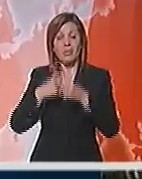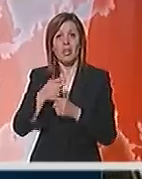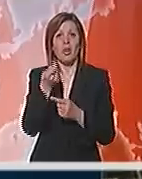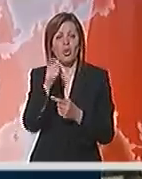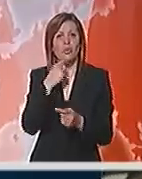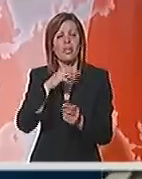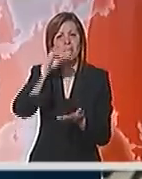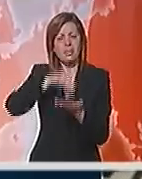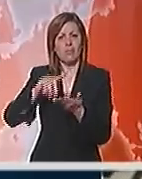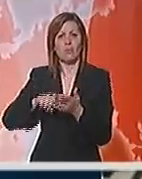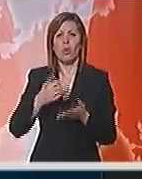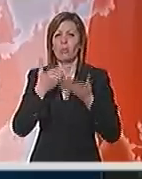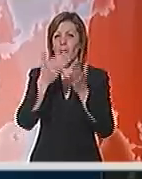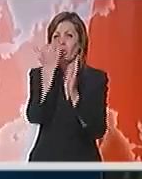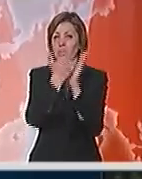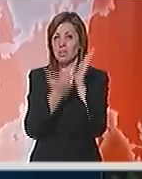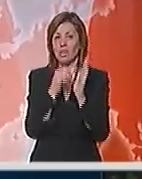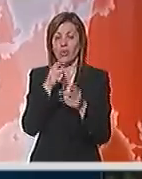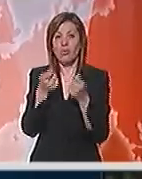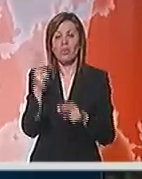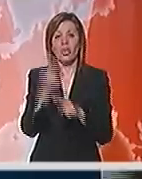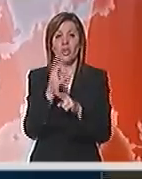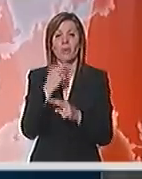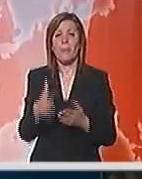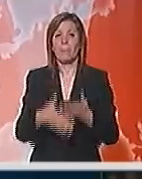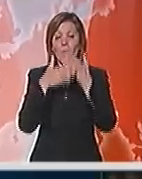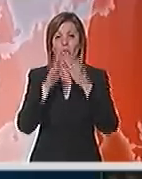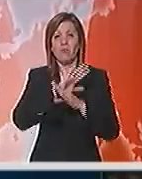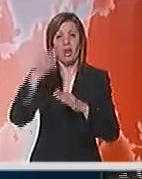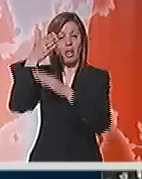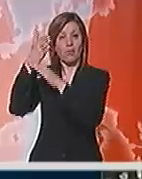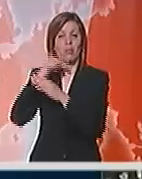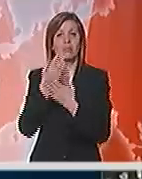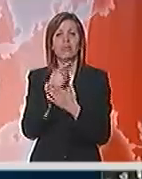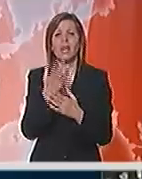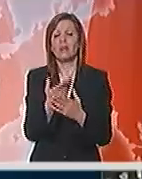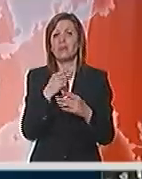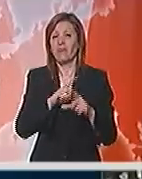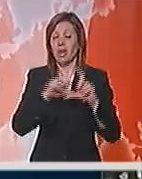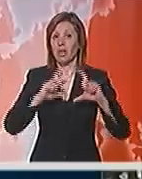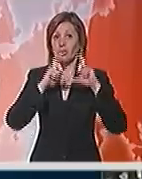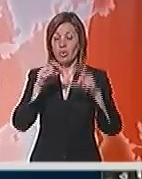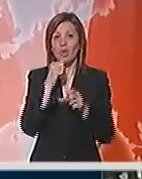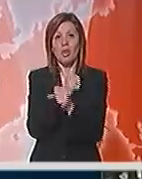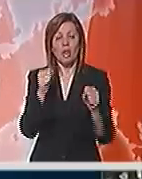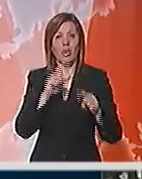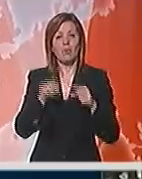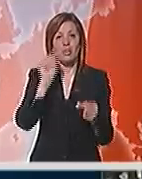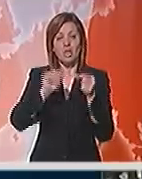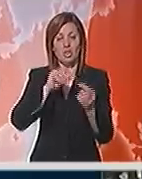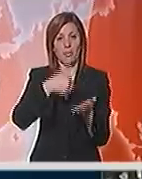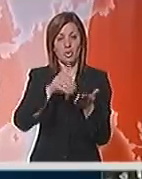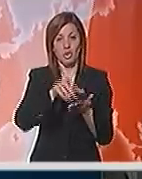stavki u predlogu zakona o financijskoj reformi, uključujući državnu pomoć velikim kompanijama koje zapadnu u nevolje i demokratsku retoriku o zaštiti